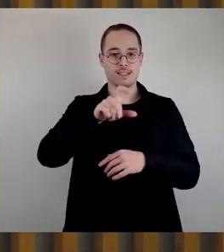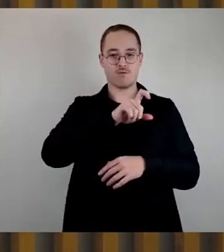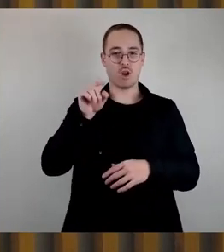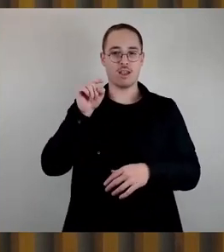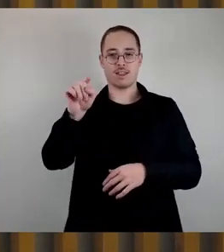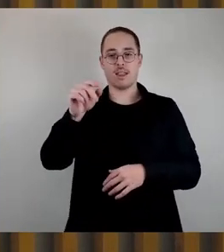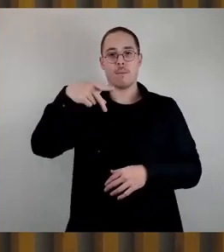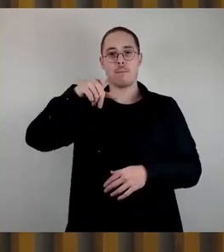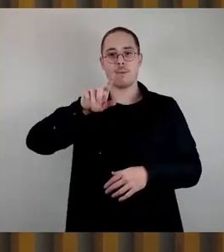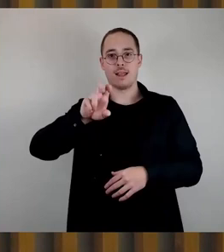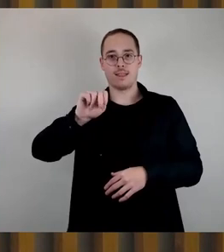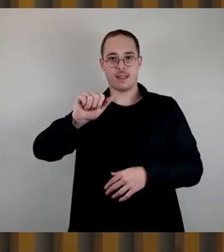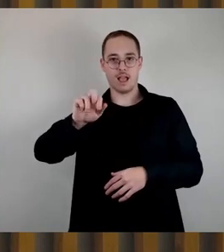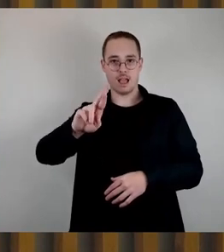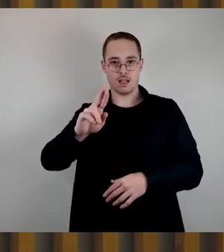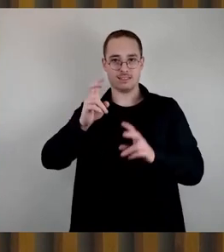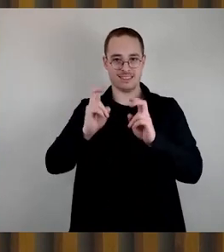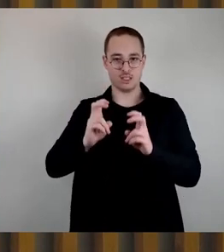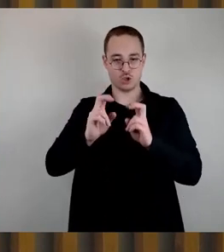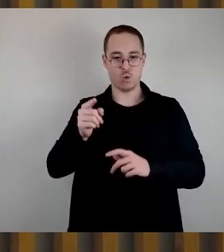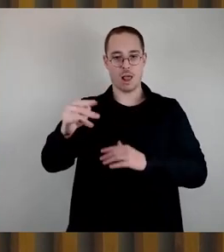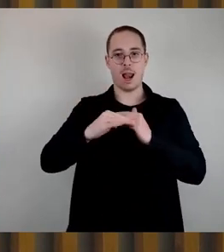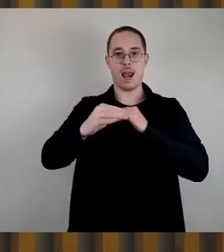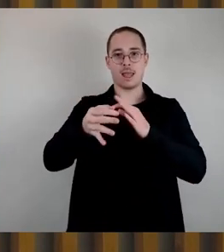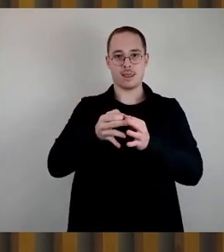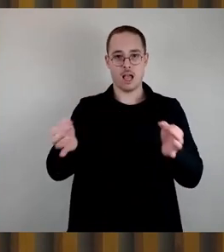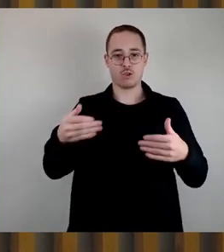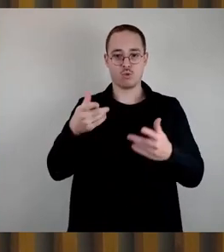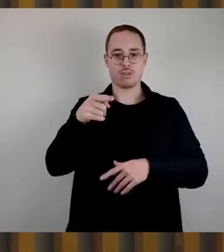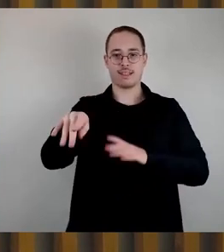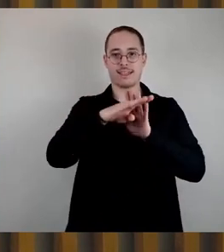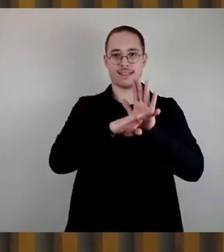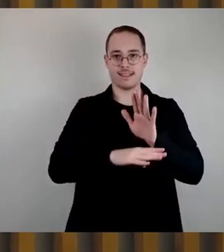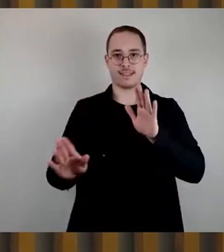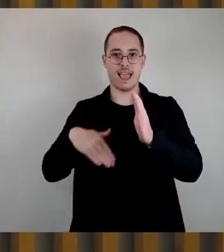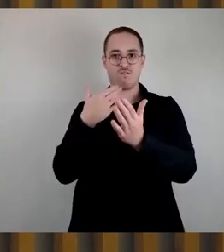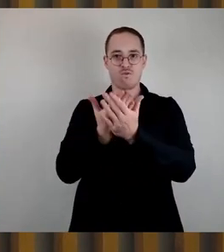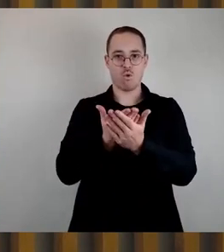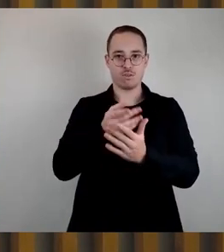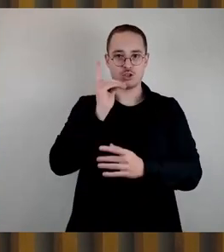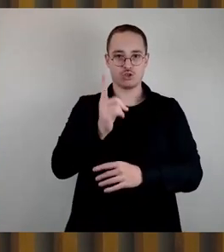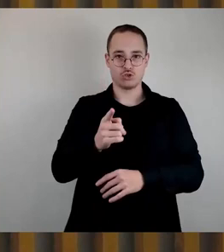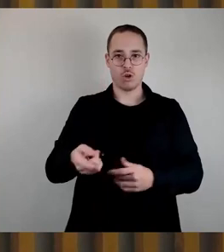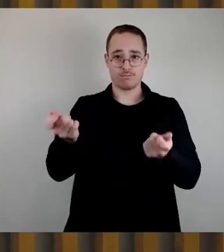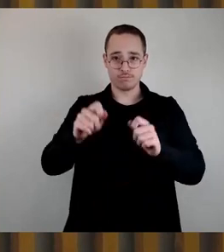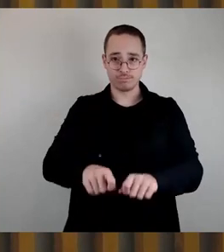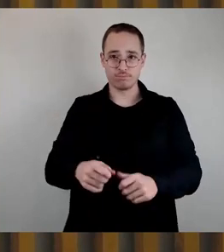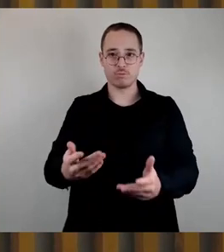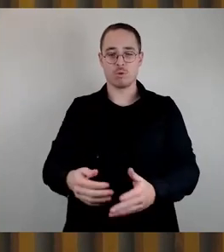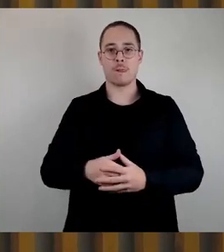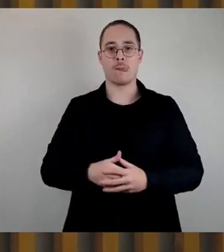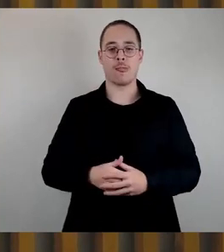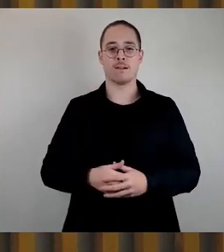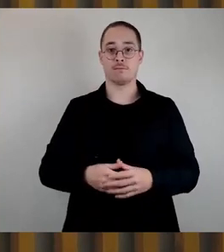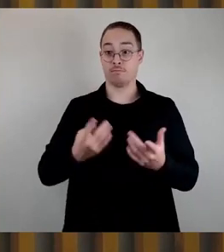also zumindest ist es so geplant, der Gesetzentwurf verabschiedet werden soll. Das heißt, wenn wir uns als Stadt Dresden, die ja